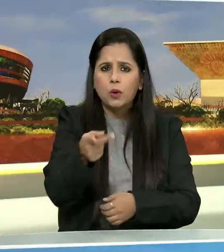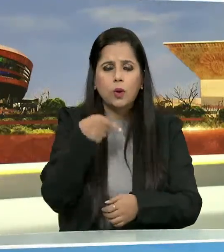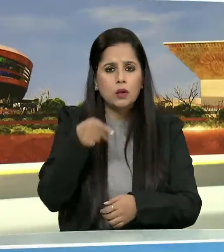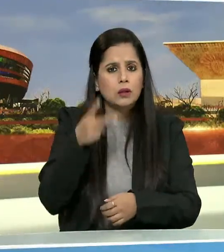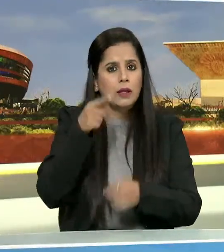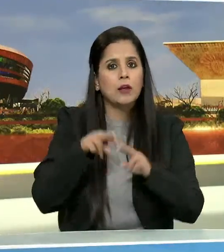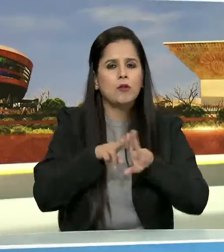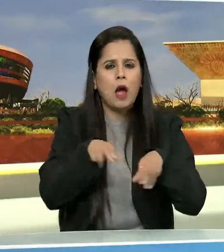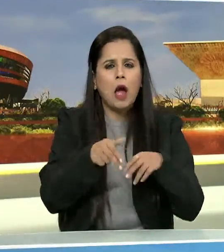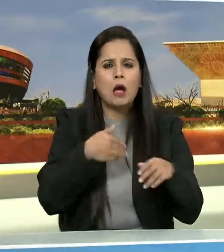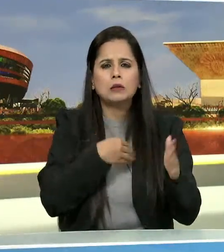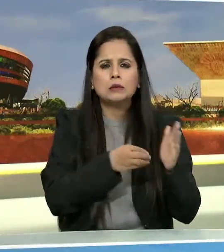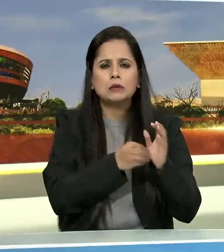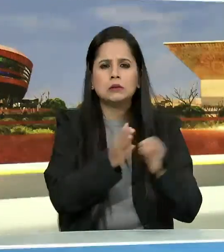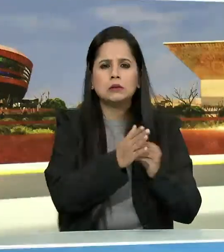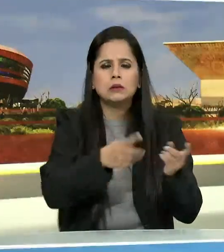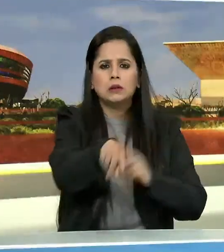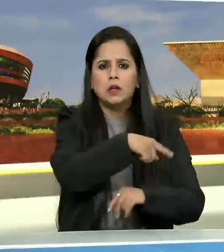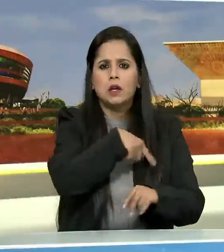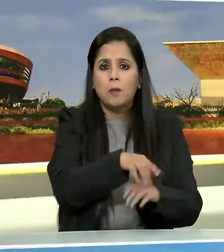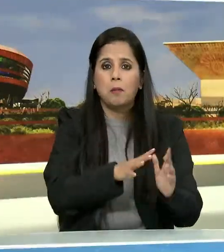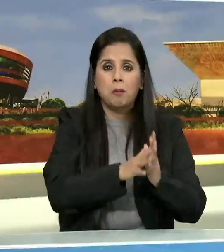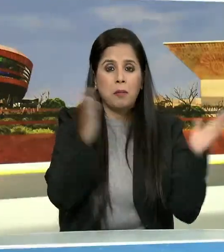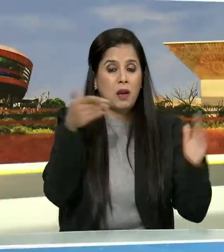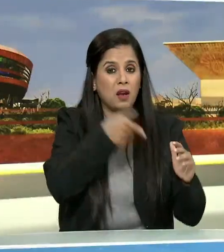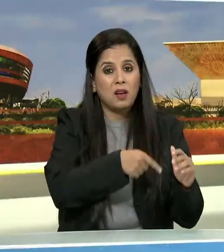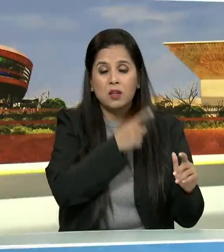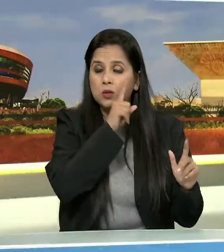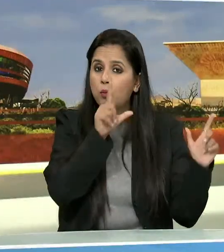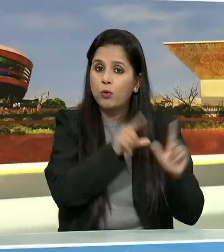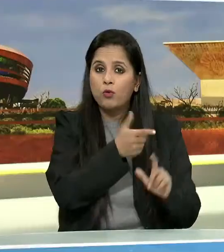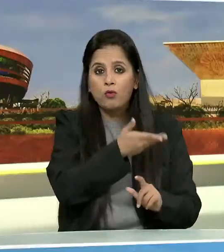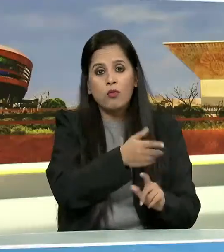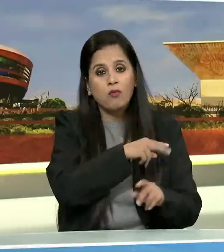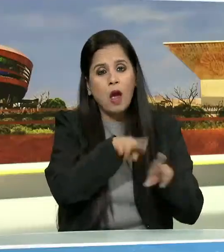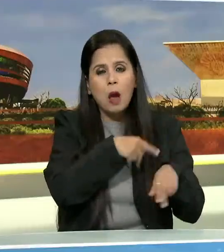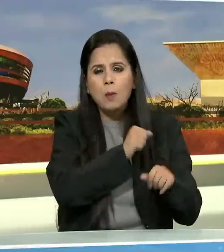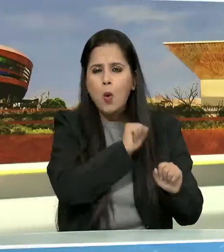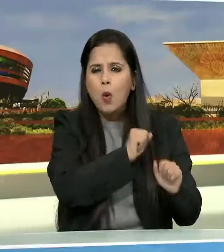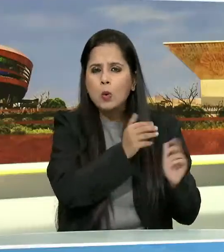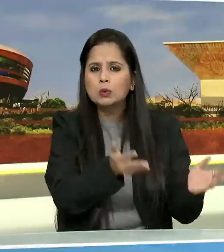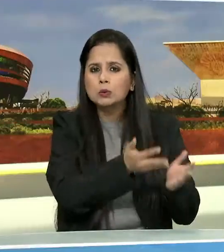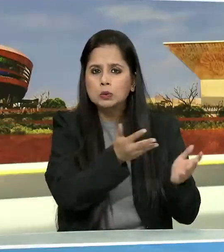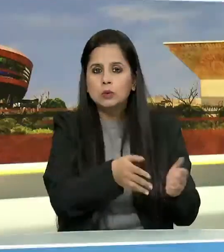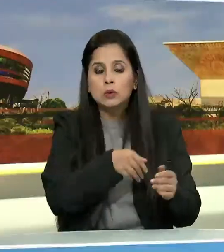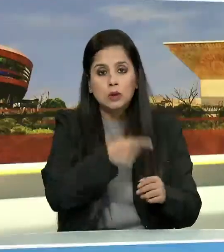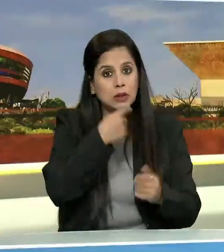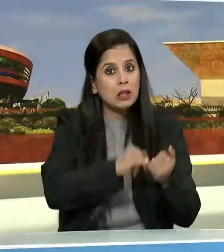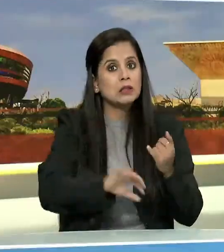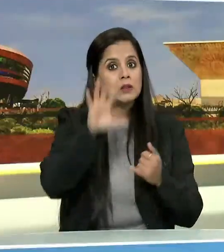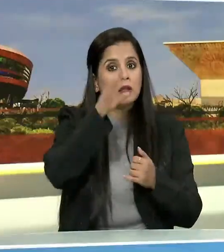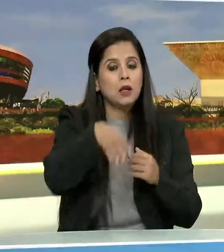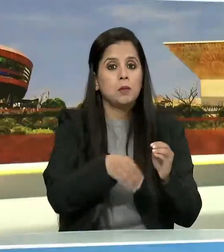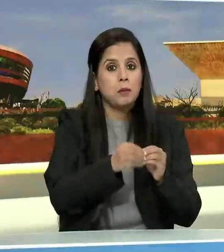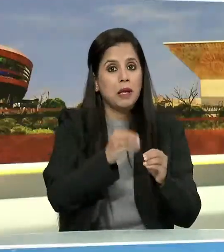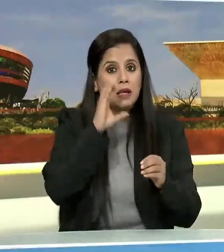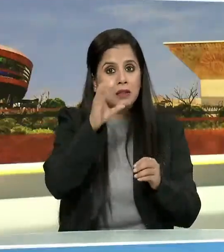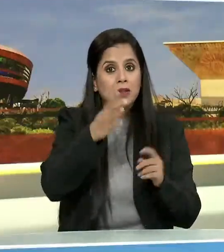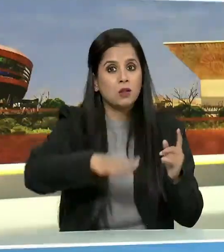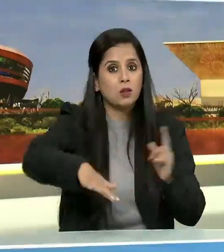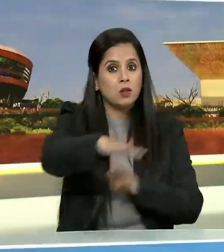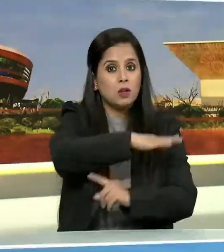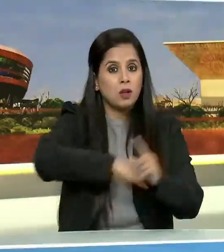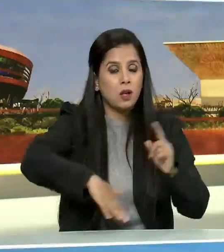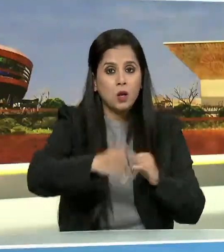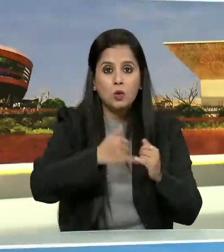परिवारवाद की सबसे बड़ी प्रतीक है प्रधान मंत्री ने राज्य में BC समाज